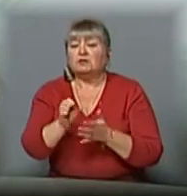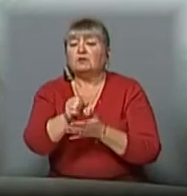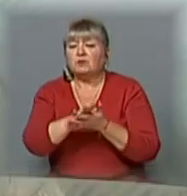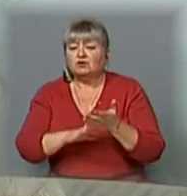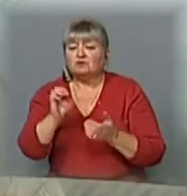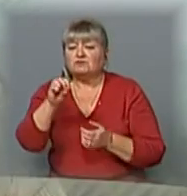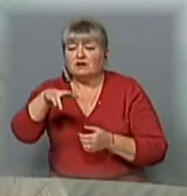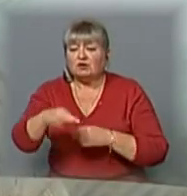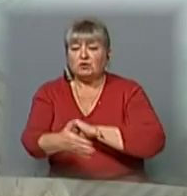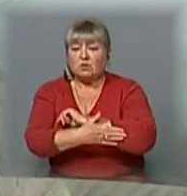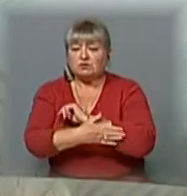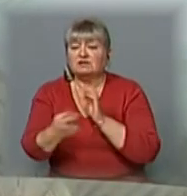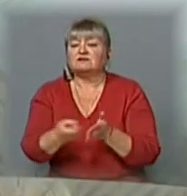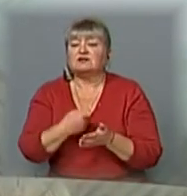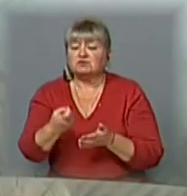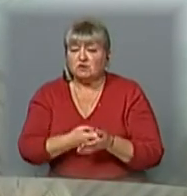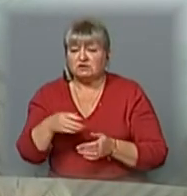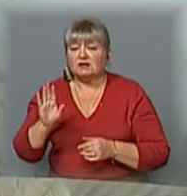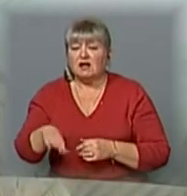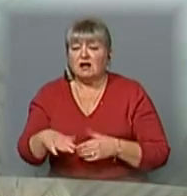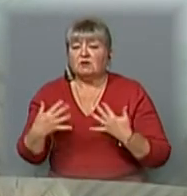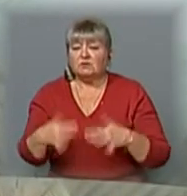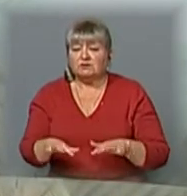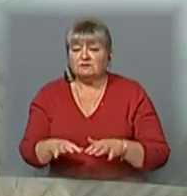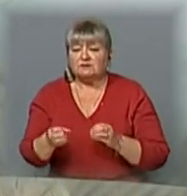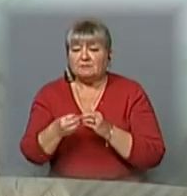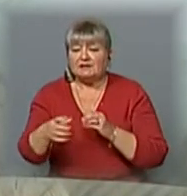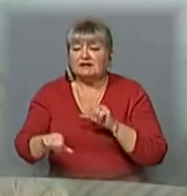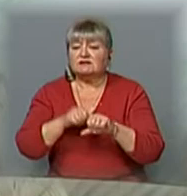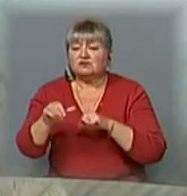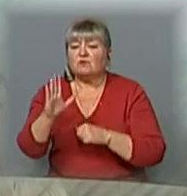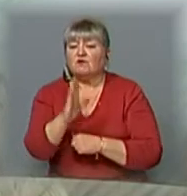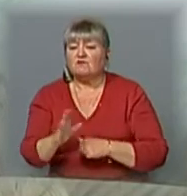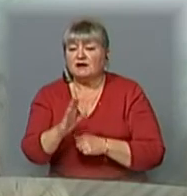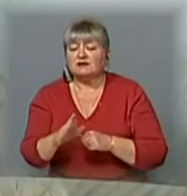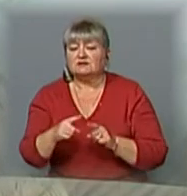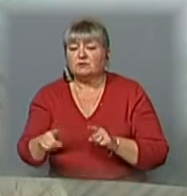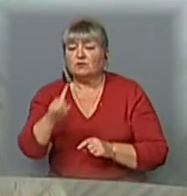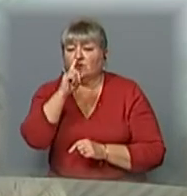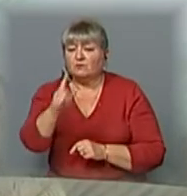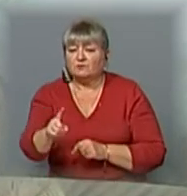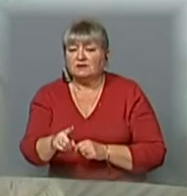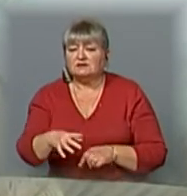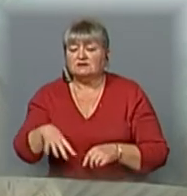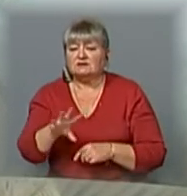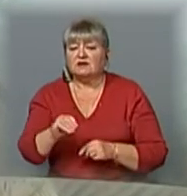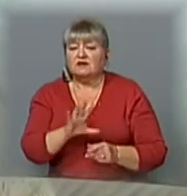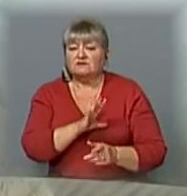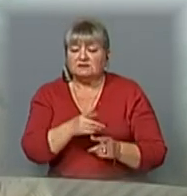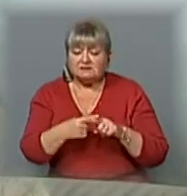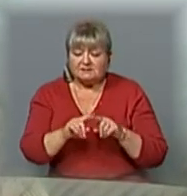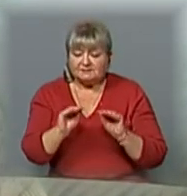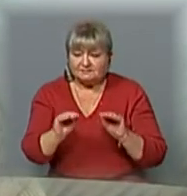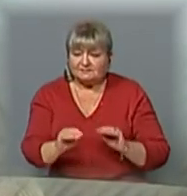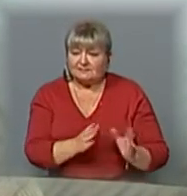зошитах, а потім вже в 15-му році, в вересні місяці, протягом місяця то все систематизувало,